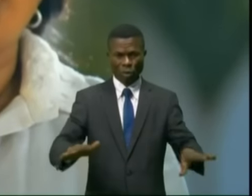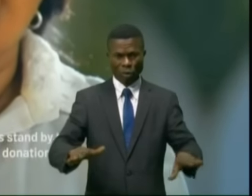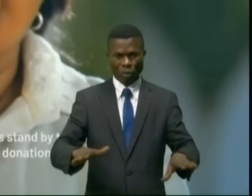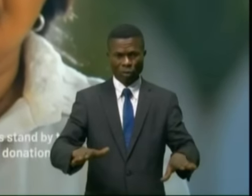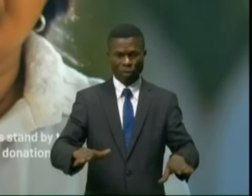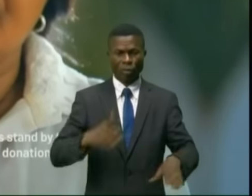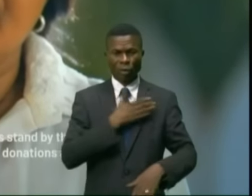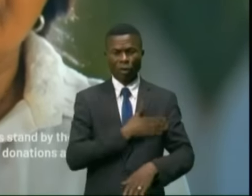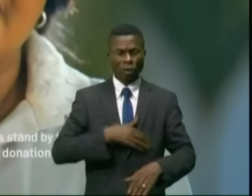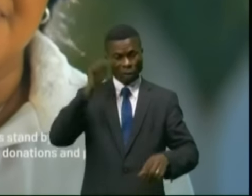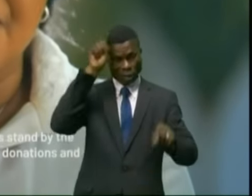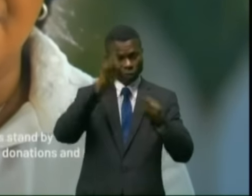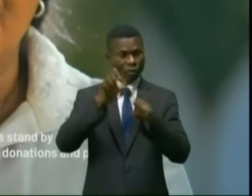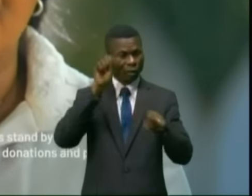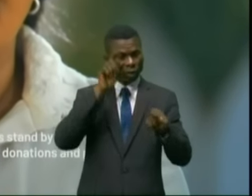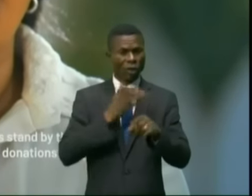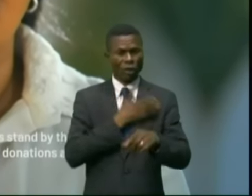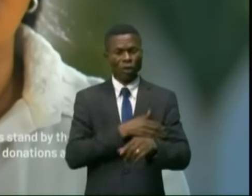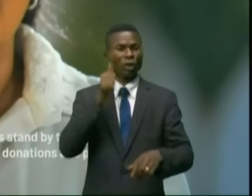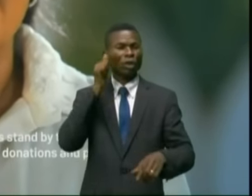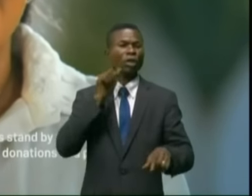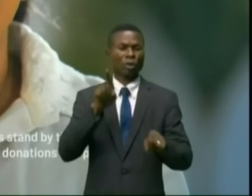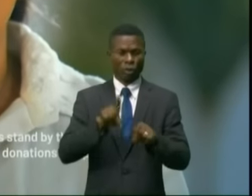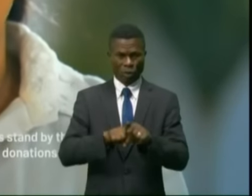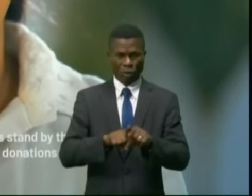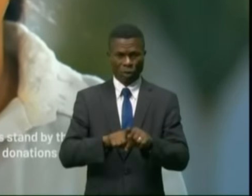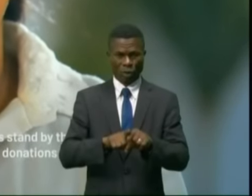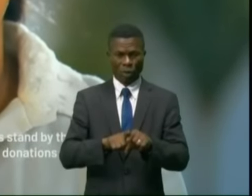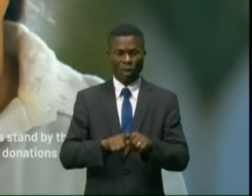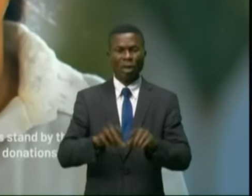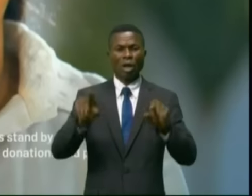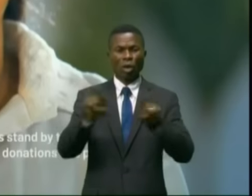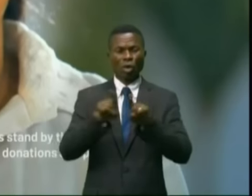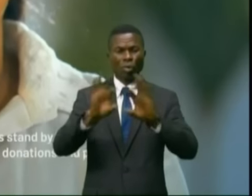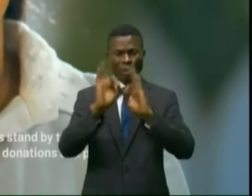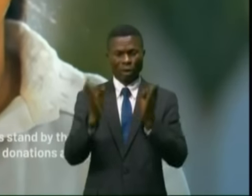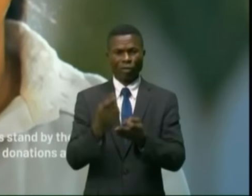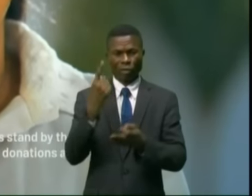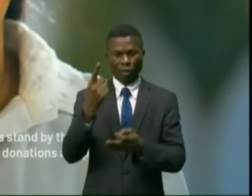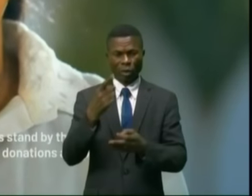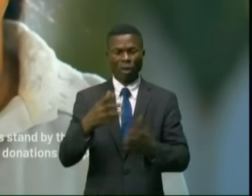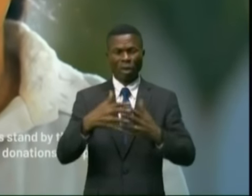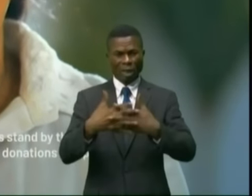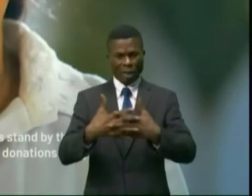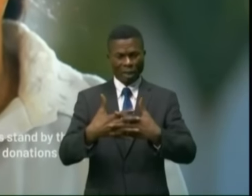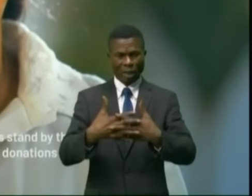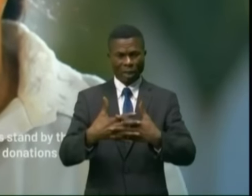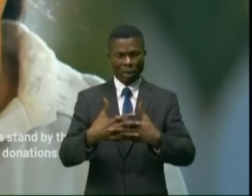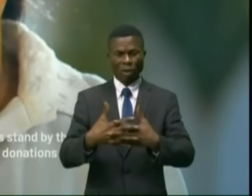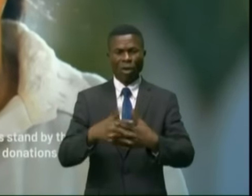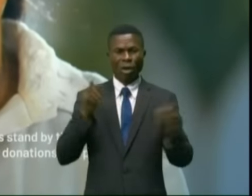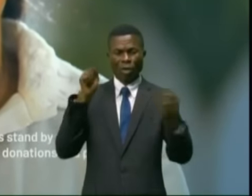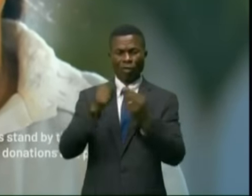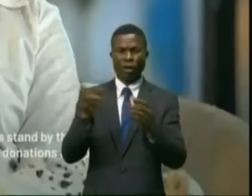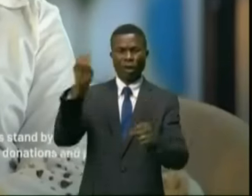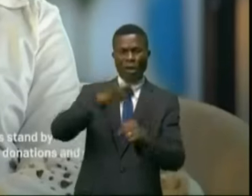Chers frères, chères sœurs, telle une famille, tenons-nous du côté des victimes.